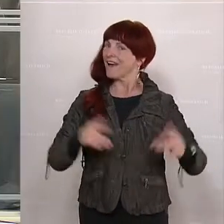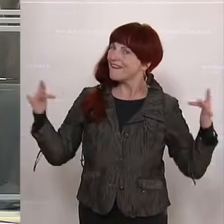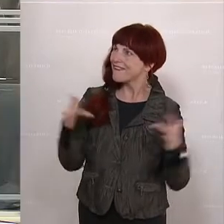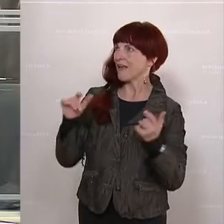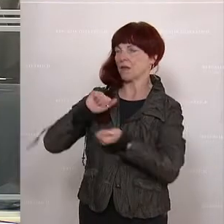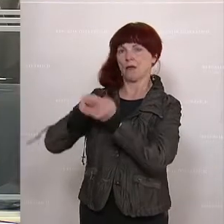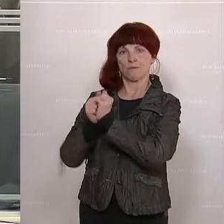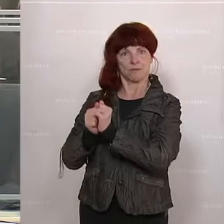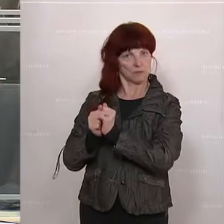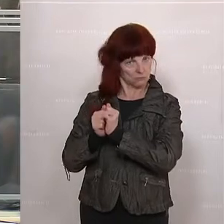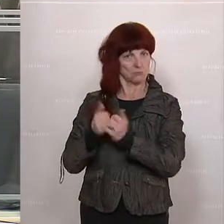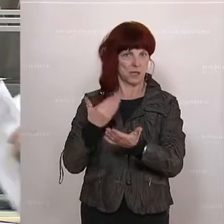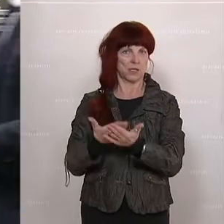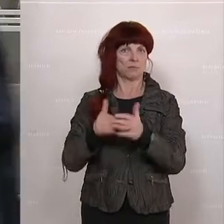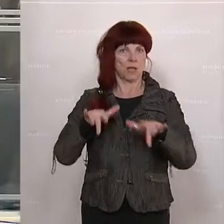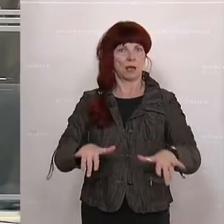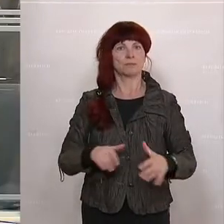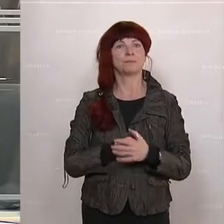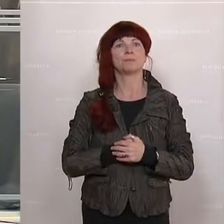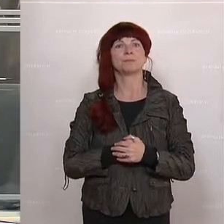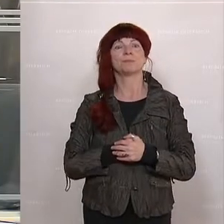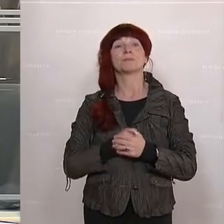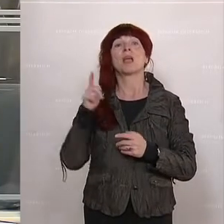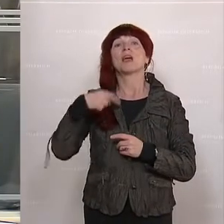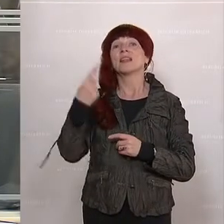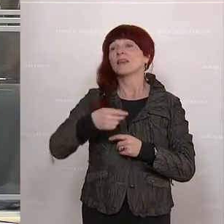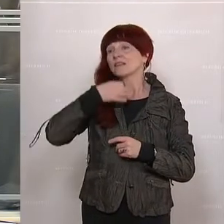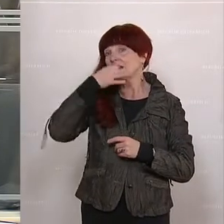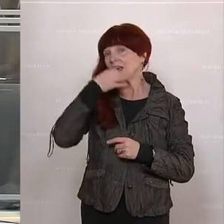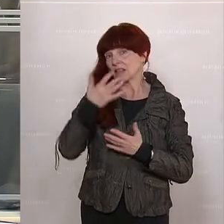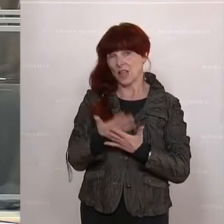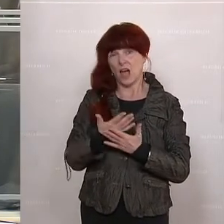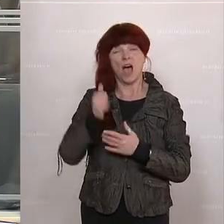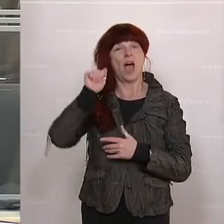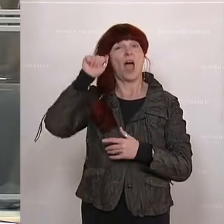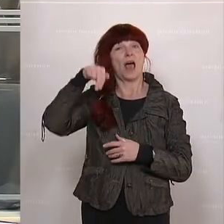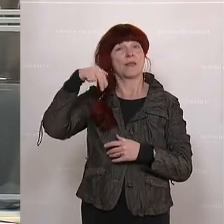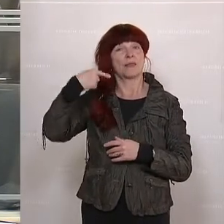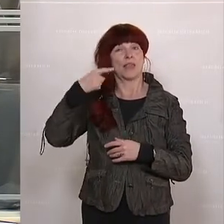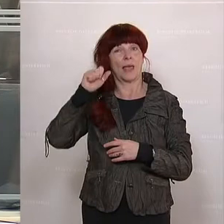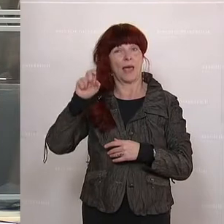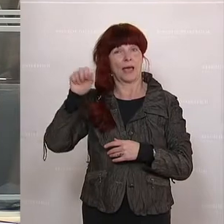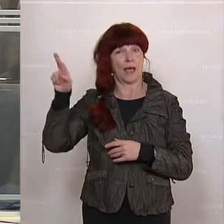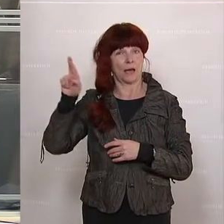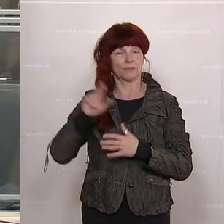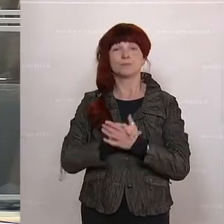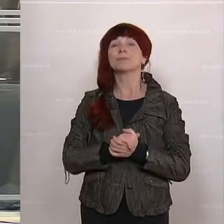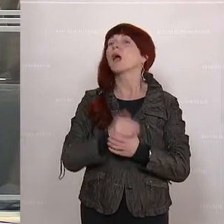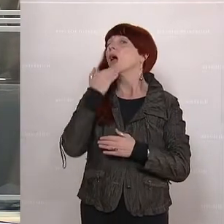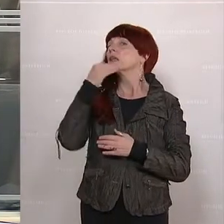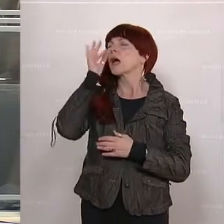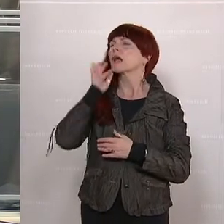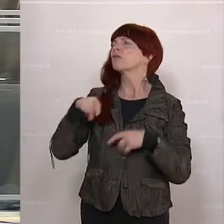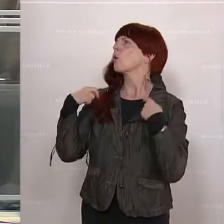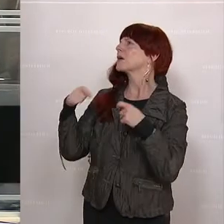Meine Damen und Herren, ganz herzlich willkommen zur Live-Übertragung aus dem Nationalrat auf OF3. Wir sind bei Tagesordnungspunkt 2 von